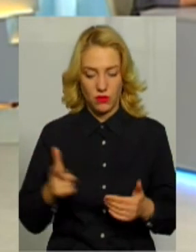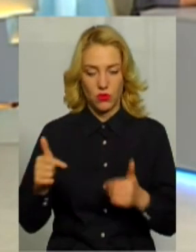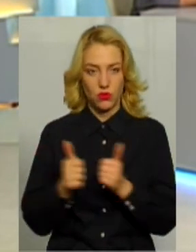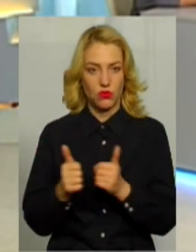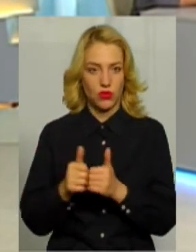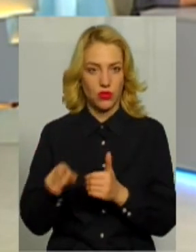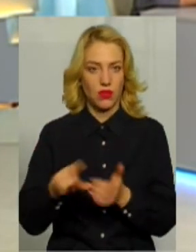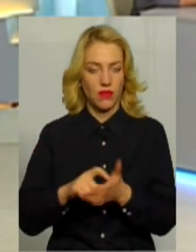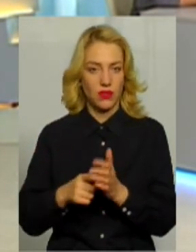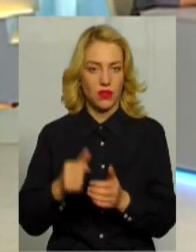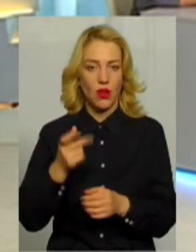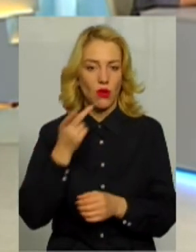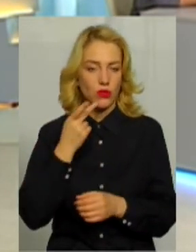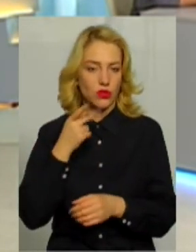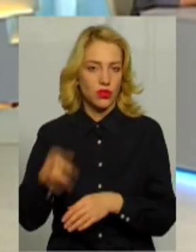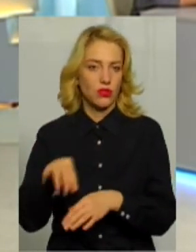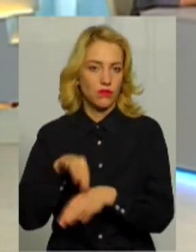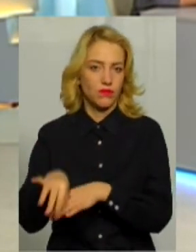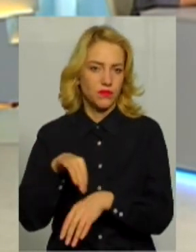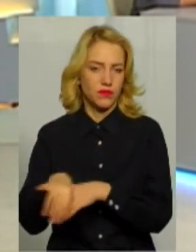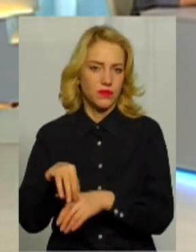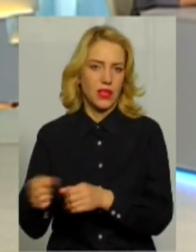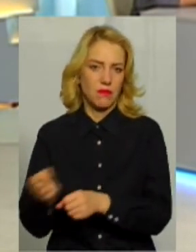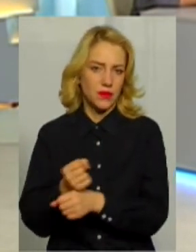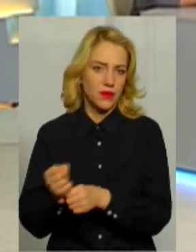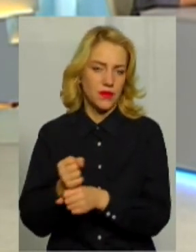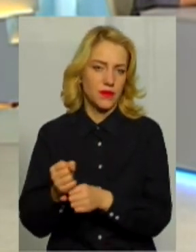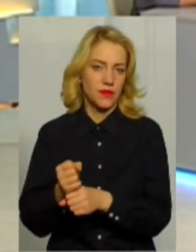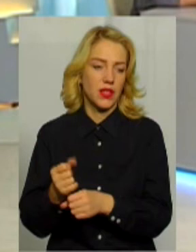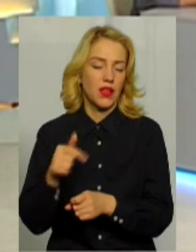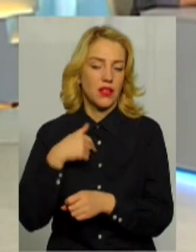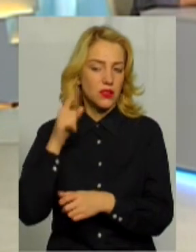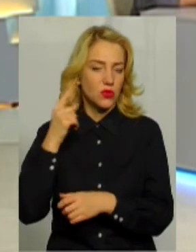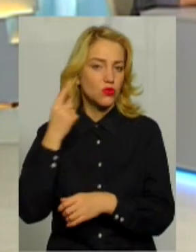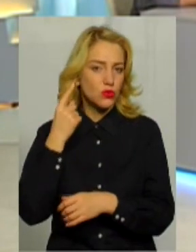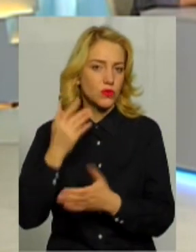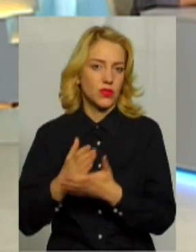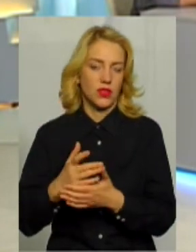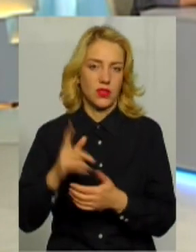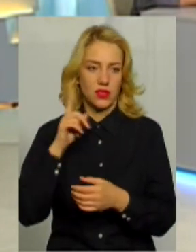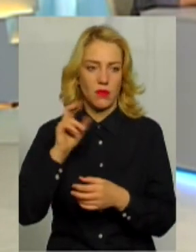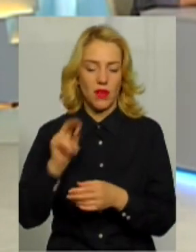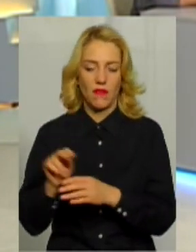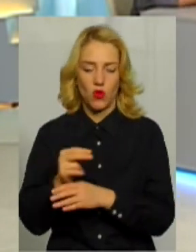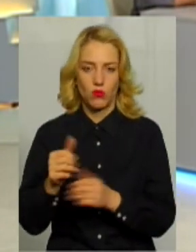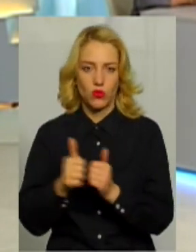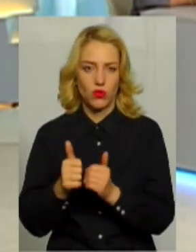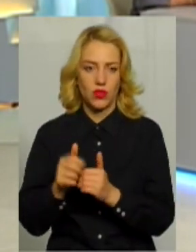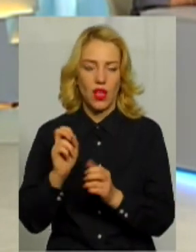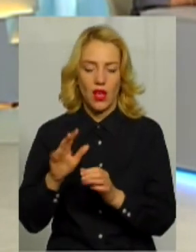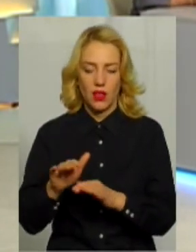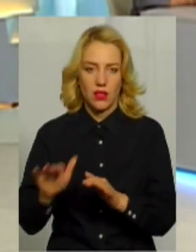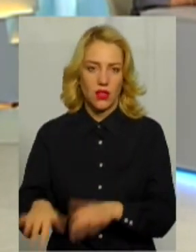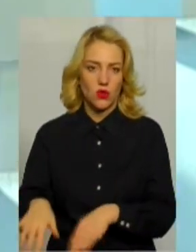квартирі там системно відбувається насилля, і ми це все бачимо, ми знаємо, як там виховуються наші сусіди, як ці діти ростуть, і коли ми бачимо, що